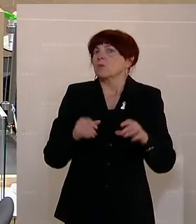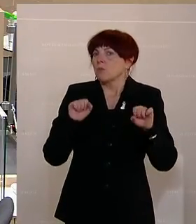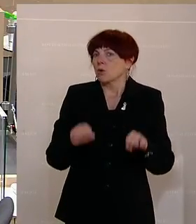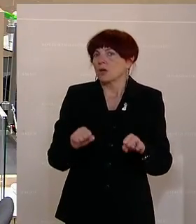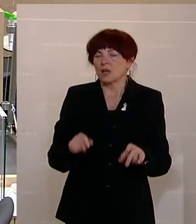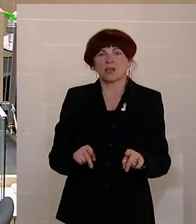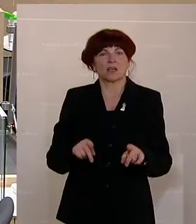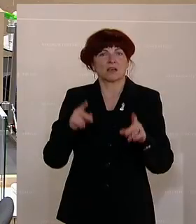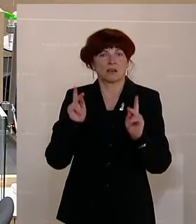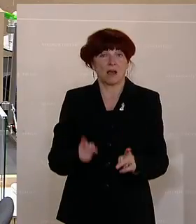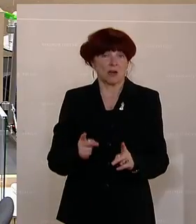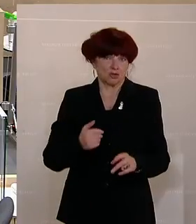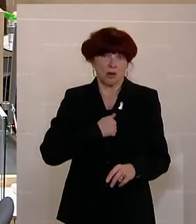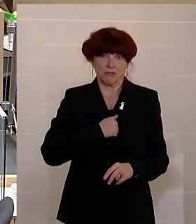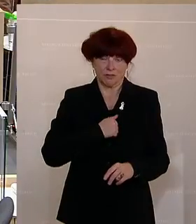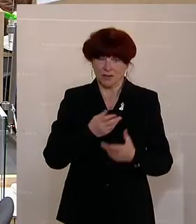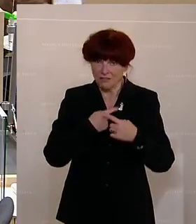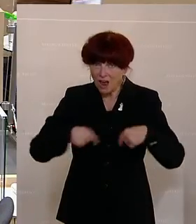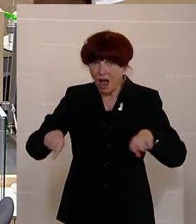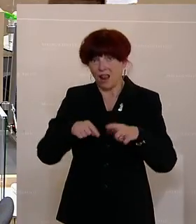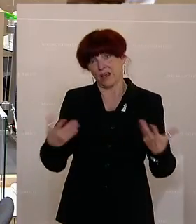oft beschworen, vielleicht schaffen wir es. Dank.